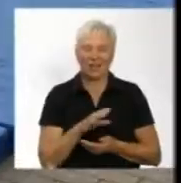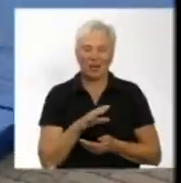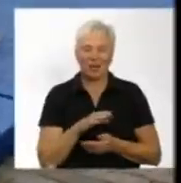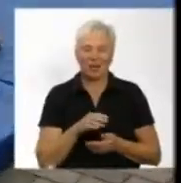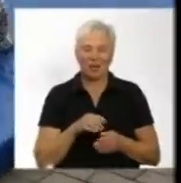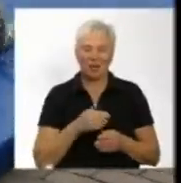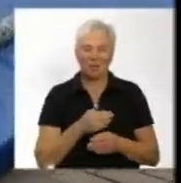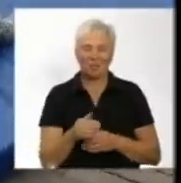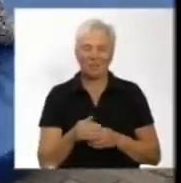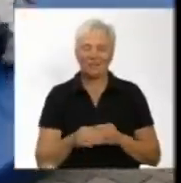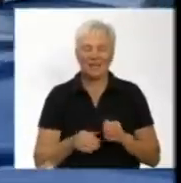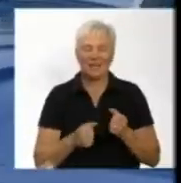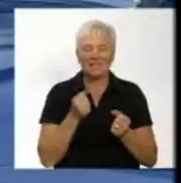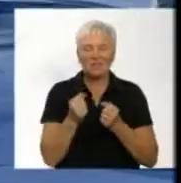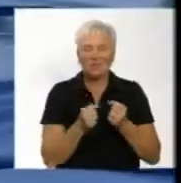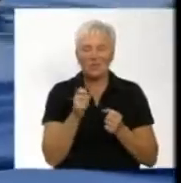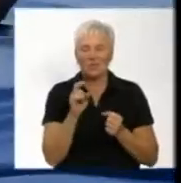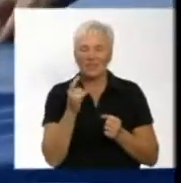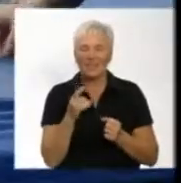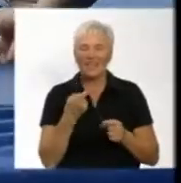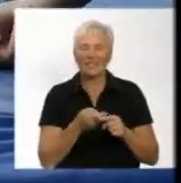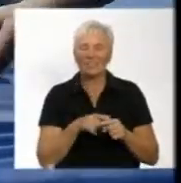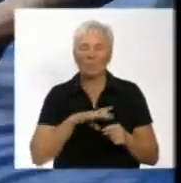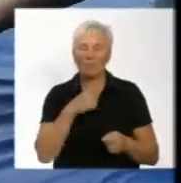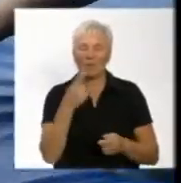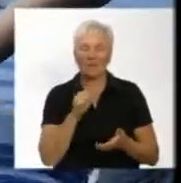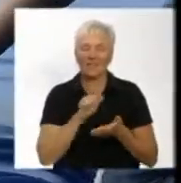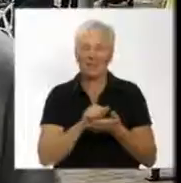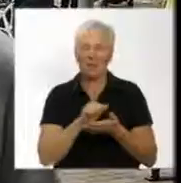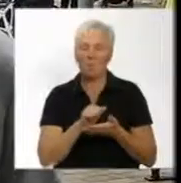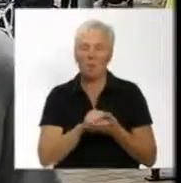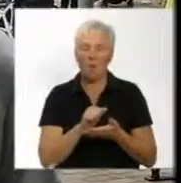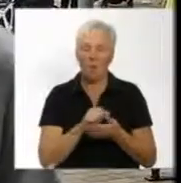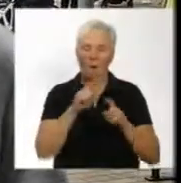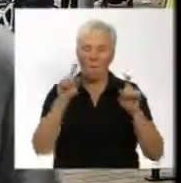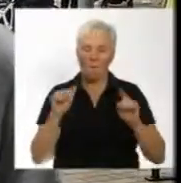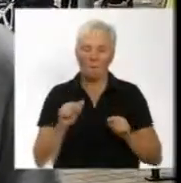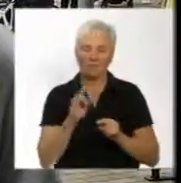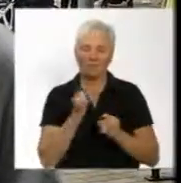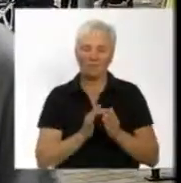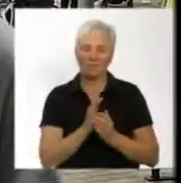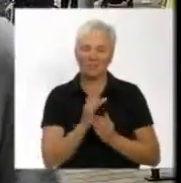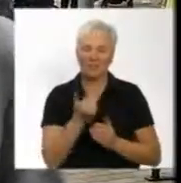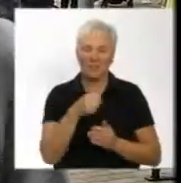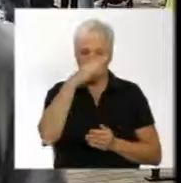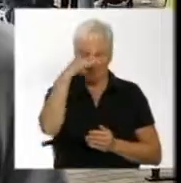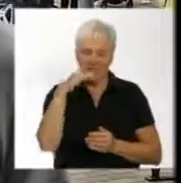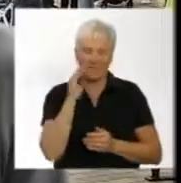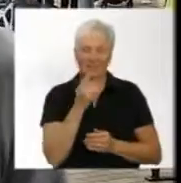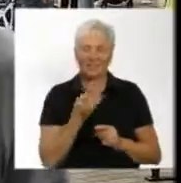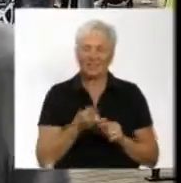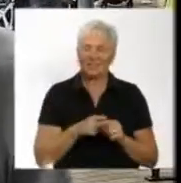людей, які просто кажуть, оце у нас був перший диплом. Вони зараз діти вже підросли, але для батьків це